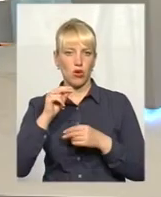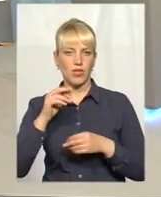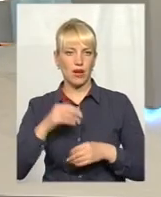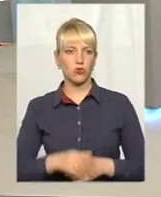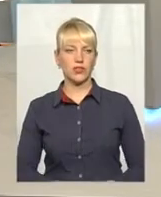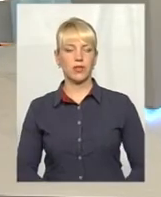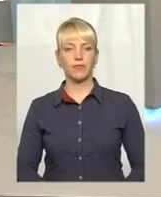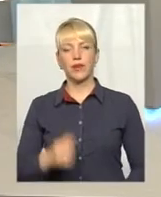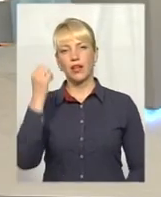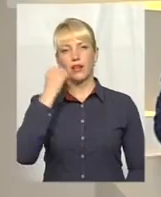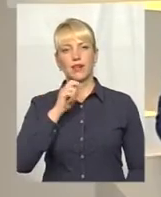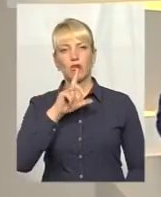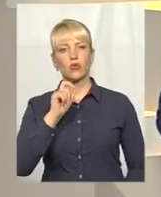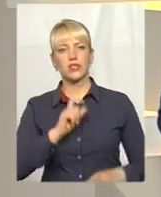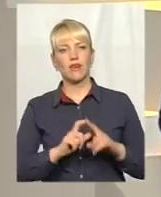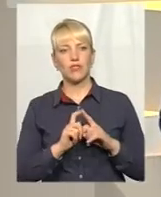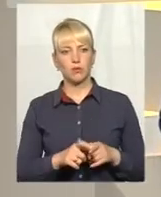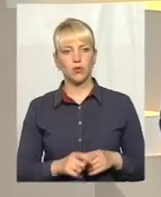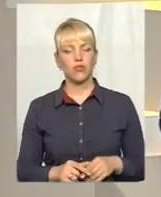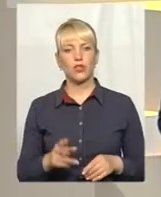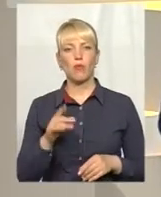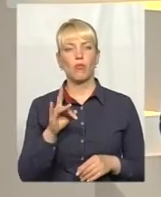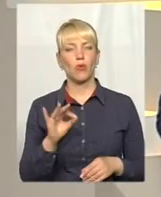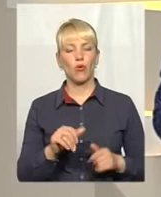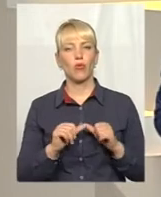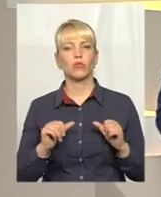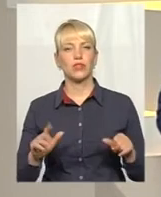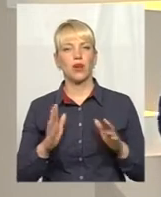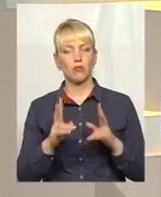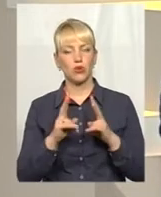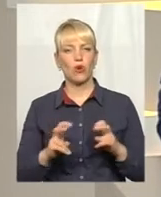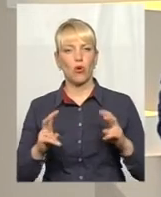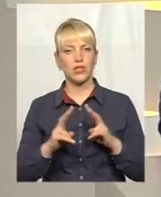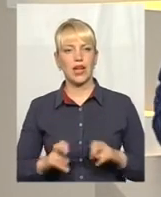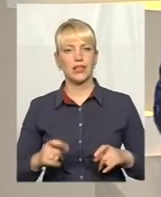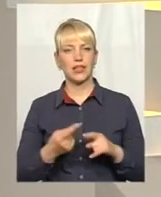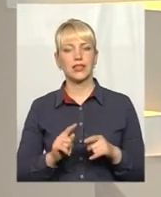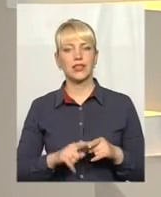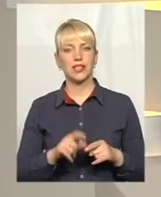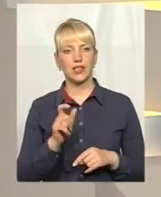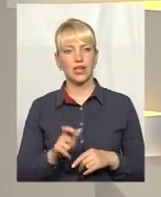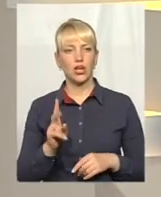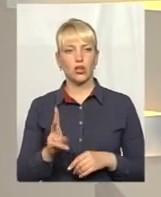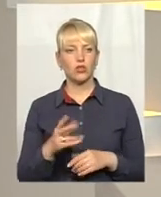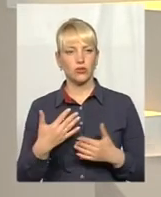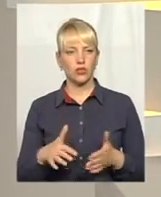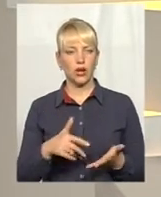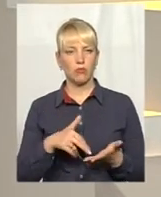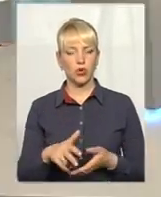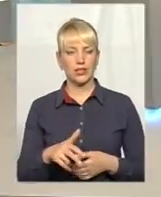відповідь. Власне, про комісію, яка буде розглядати тих, хто вже пройде